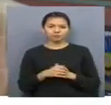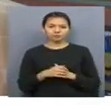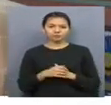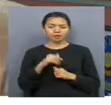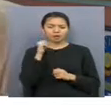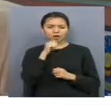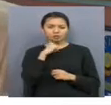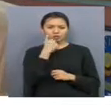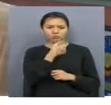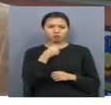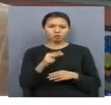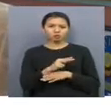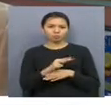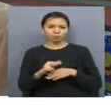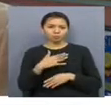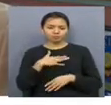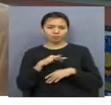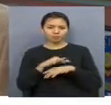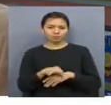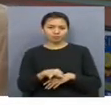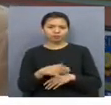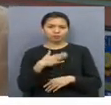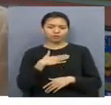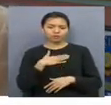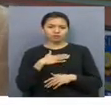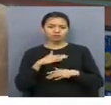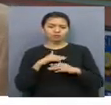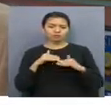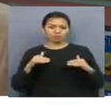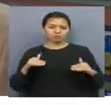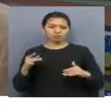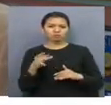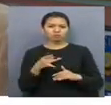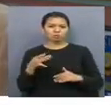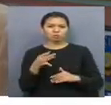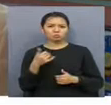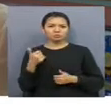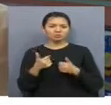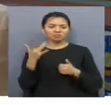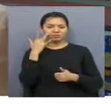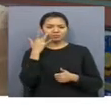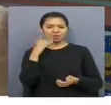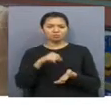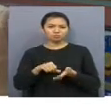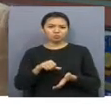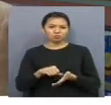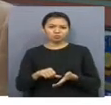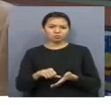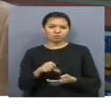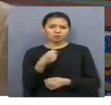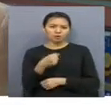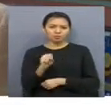жылдарима жасап тұрамыз. Оқушыларымыз республикалық облыстық жарыстарда жүлделі орындар алып жатырым.